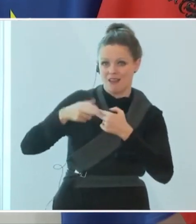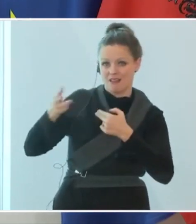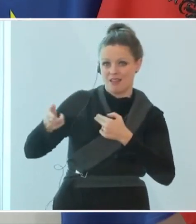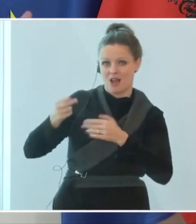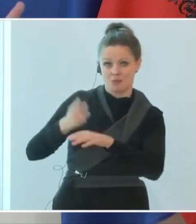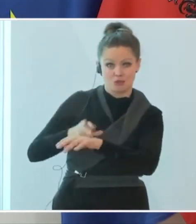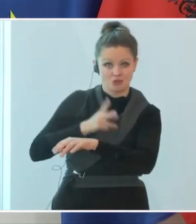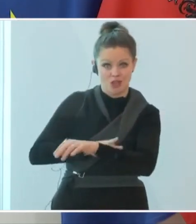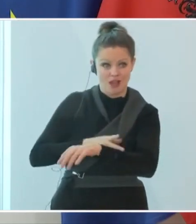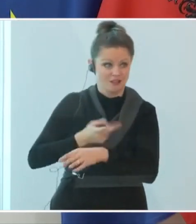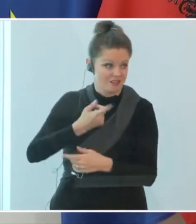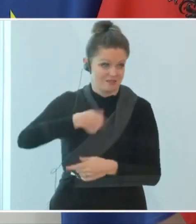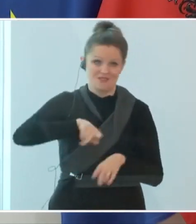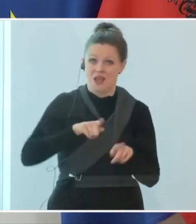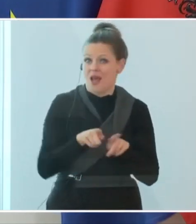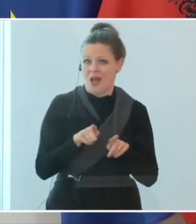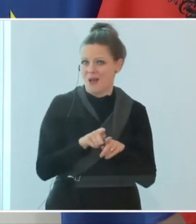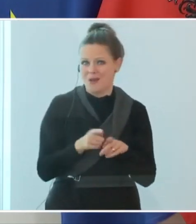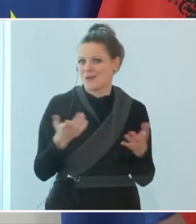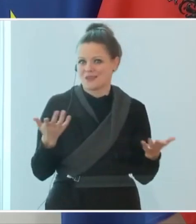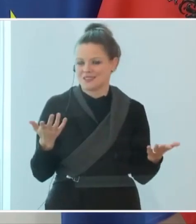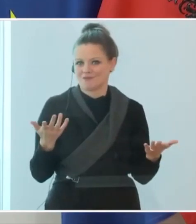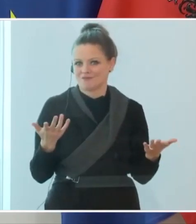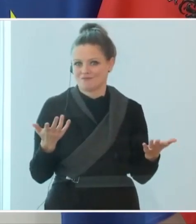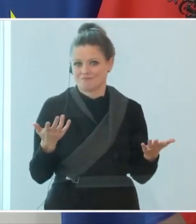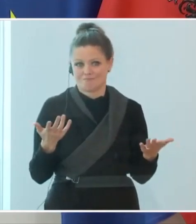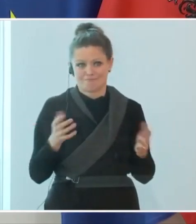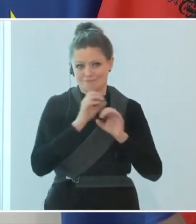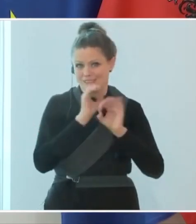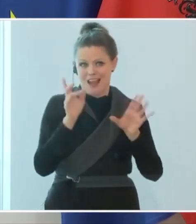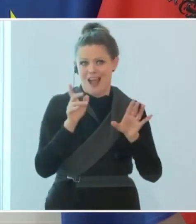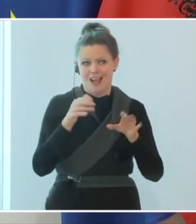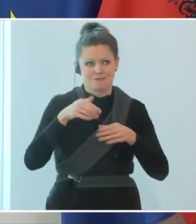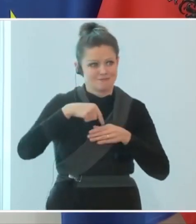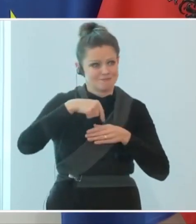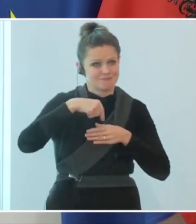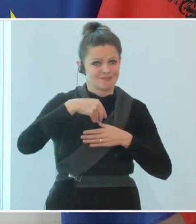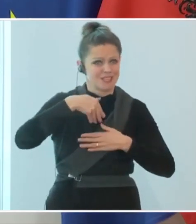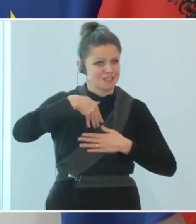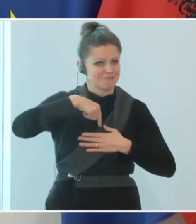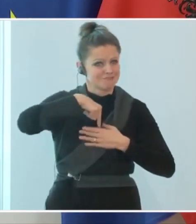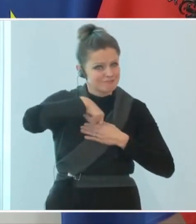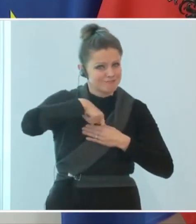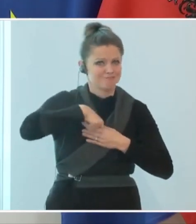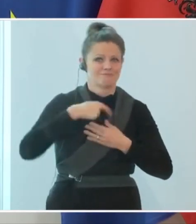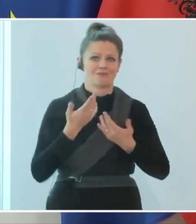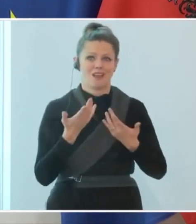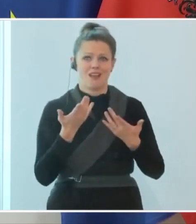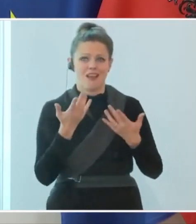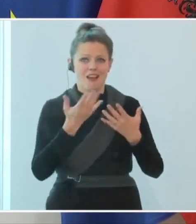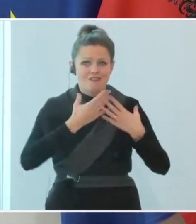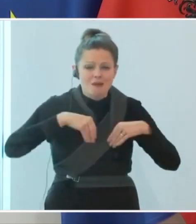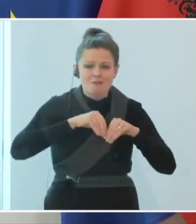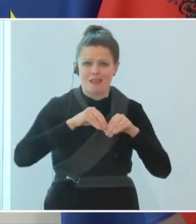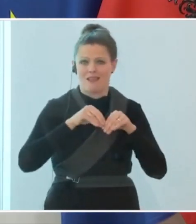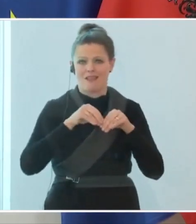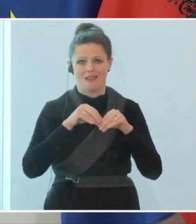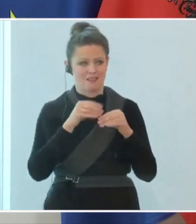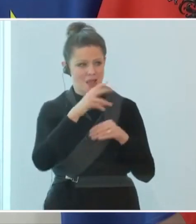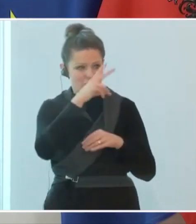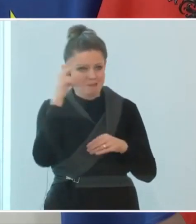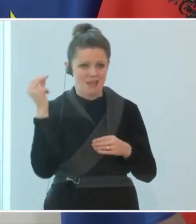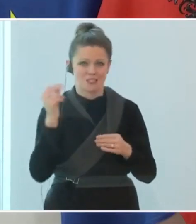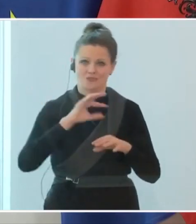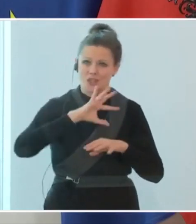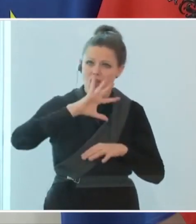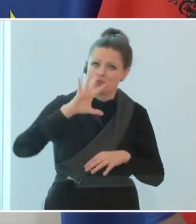Und ja, jeder von uns ist auch Familienmensch und weiß, wie wichtig das ist, gemeinsam gute Zeit zu verbringen. Aber es ist